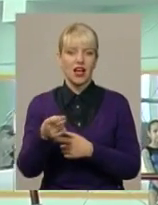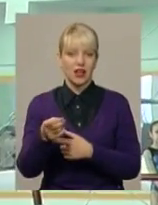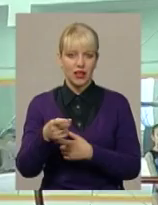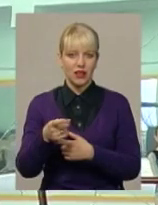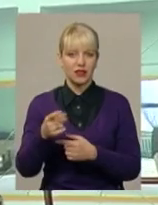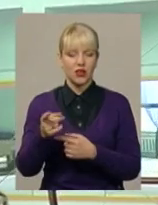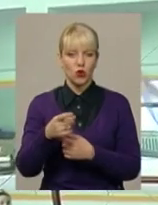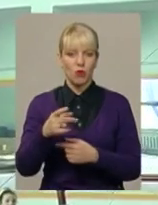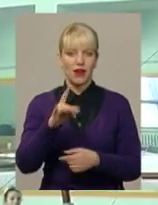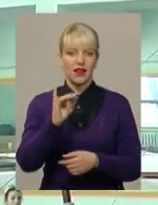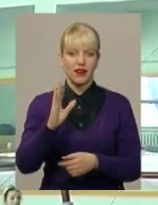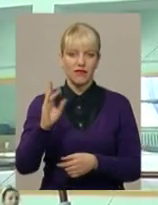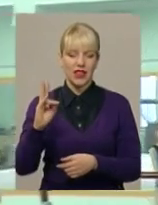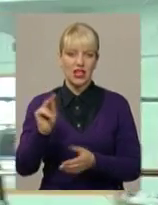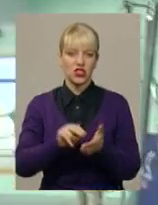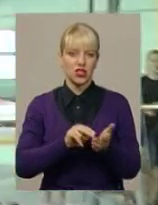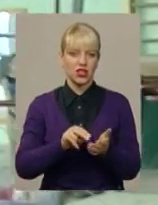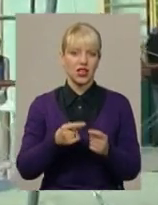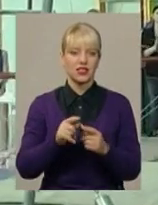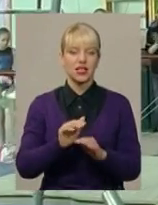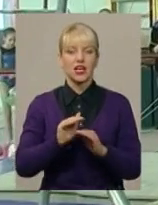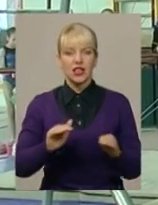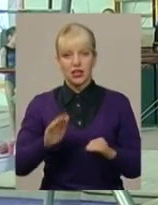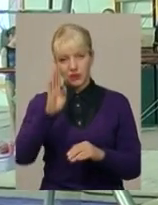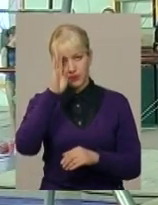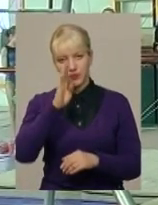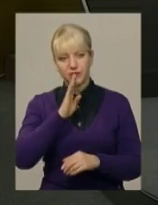Черкас. Це юнаки та дівчата віком молодші за 16.